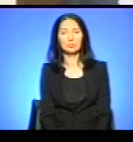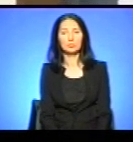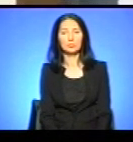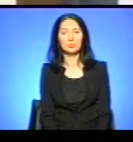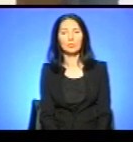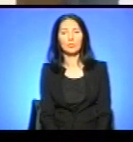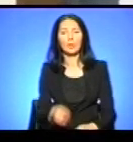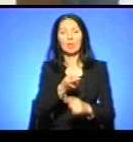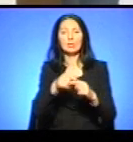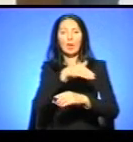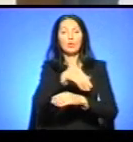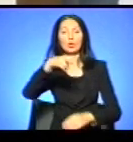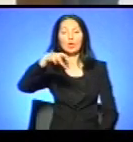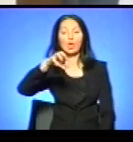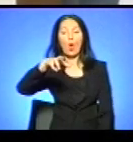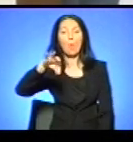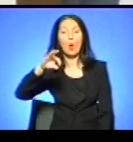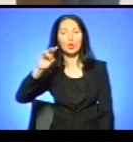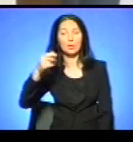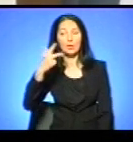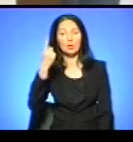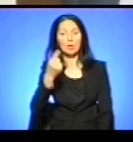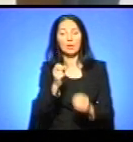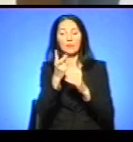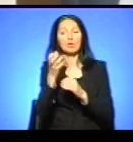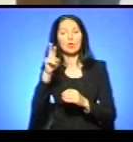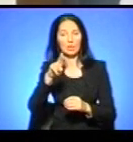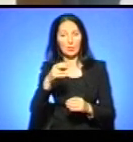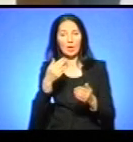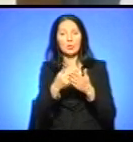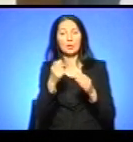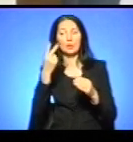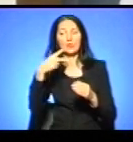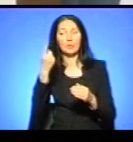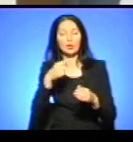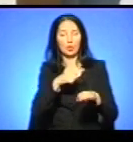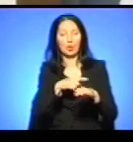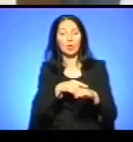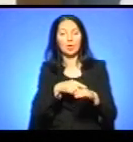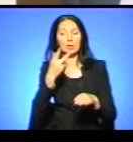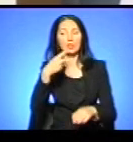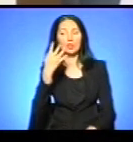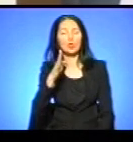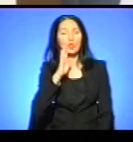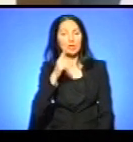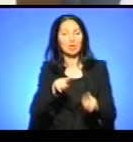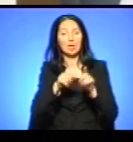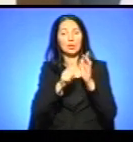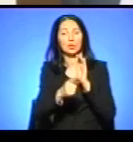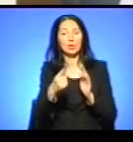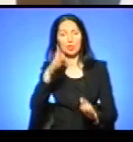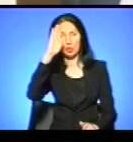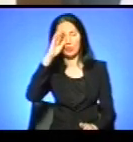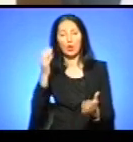Це вулиця Ломоносова, 31, де 12 серпня близько 21-ї години. 34-річна жінка і 61-річний чоловік